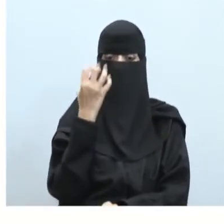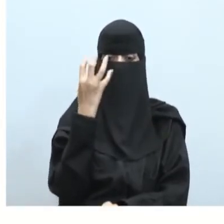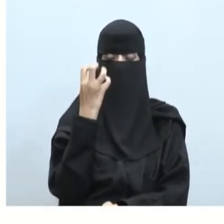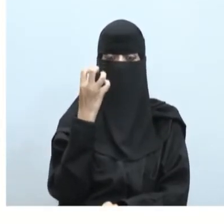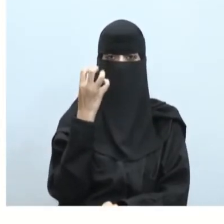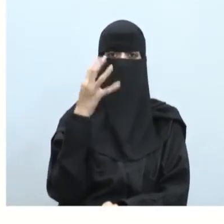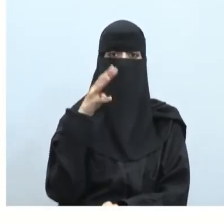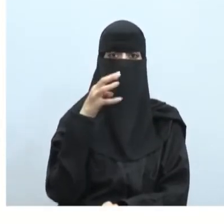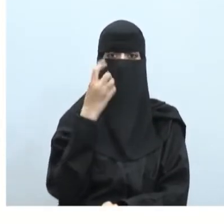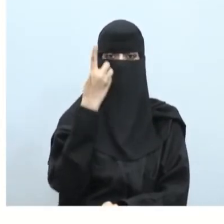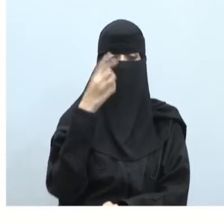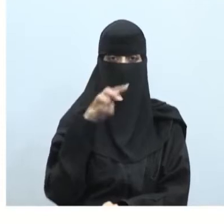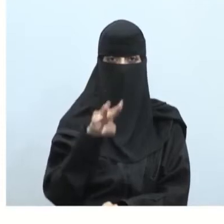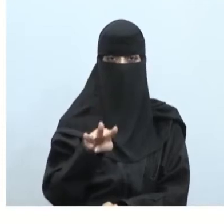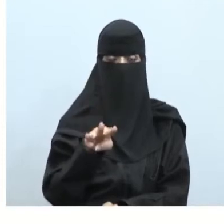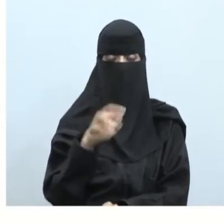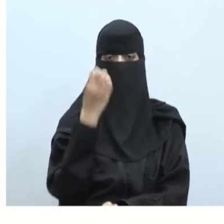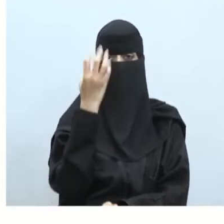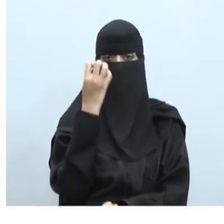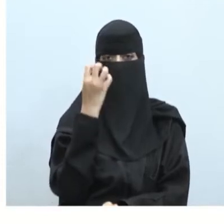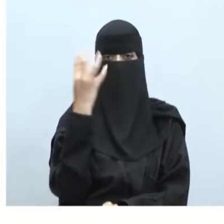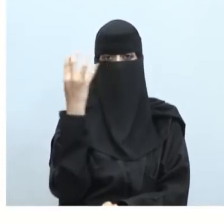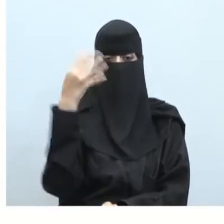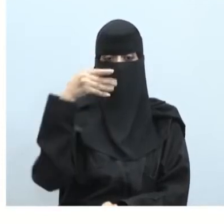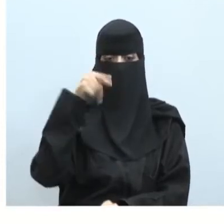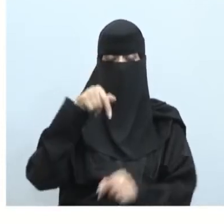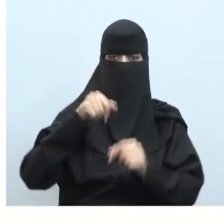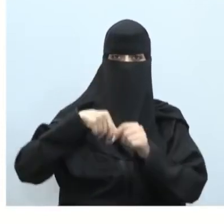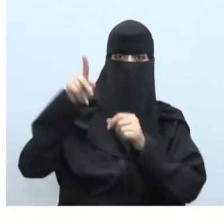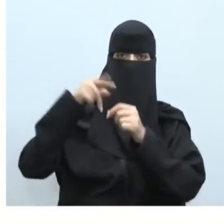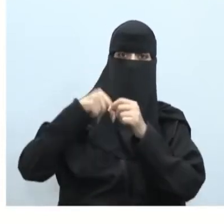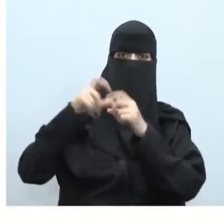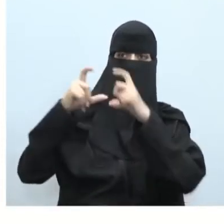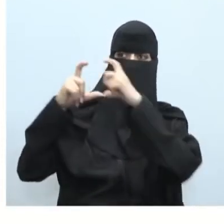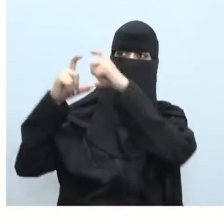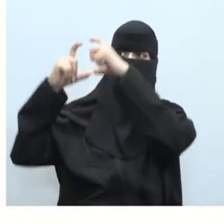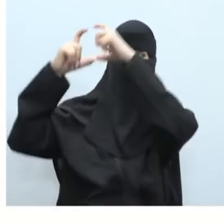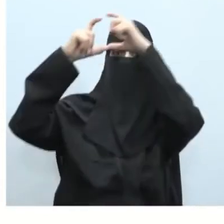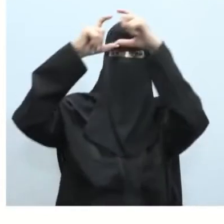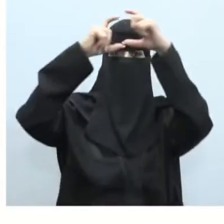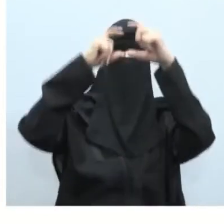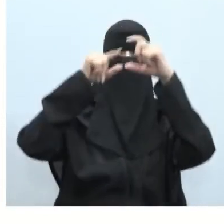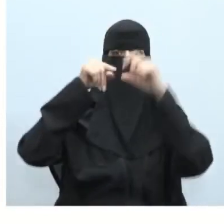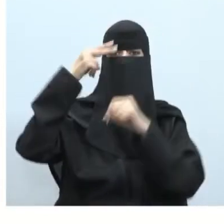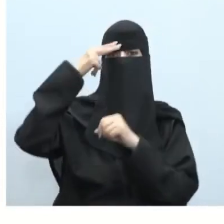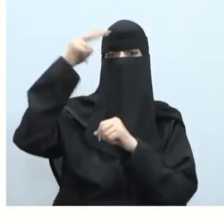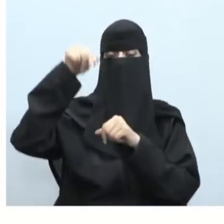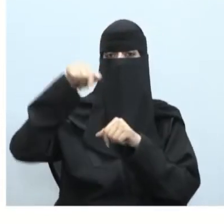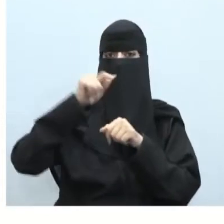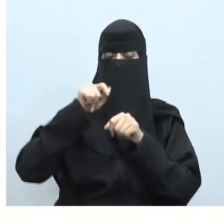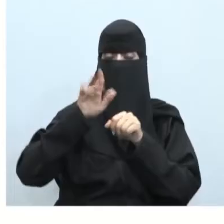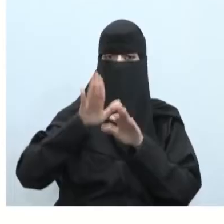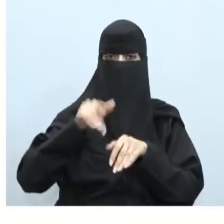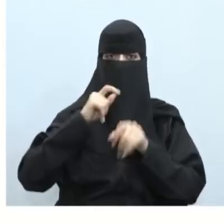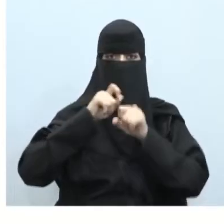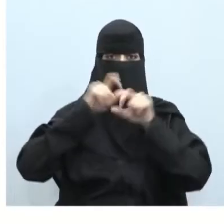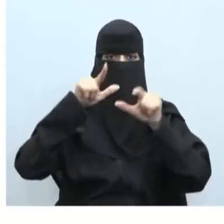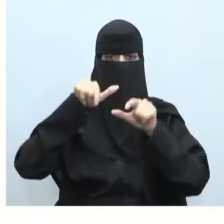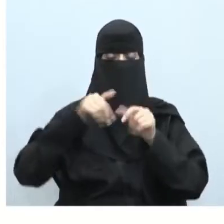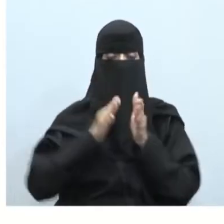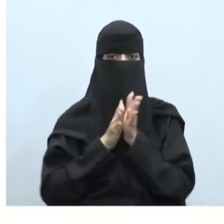القمر السعودي هذه أبناء وبنات الطلاب هذه دلالة على